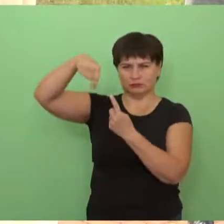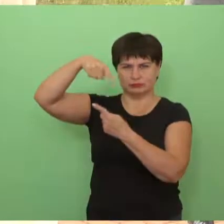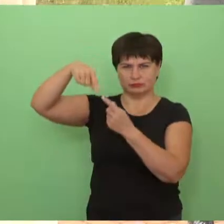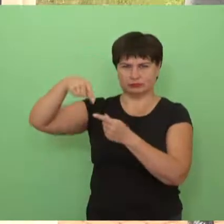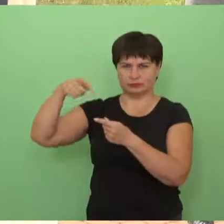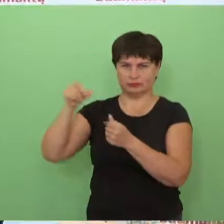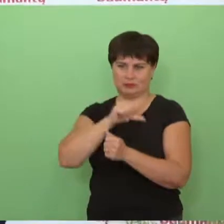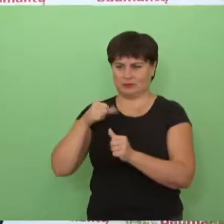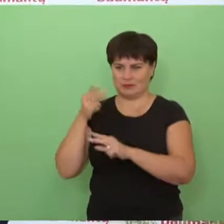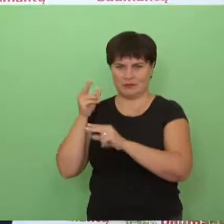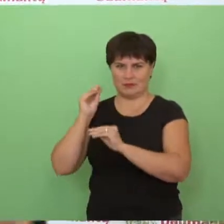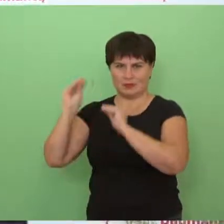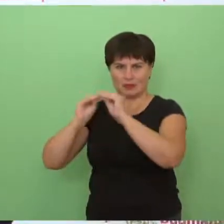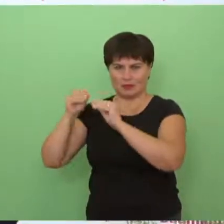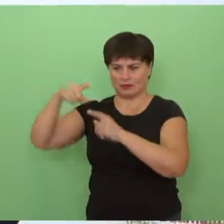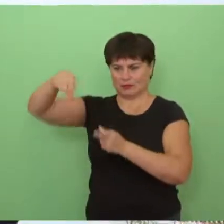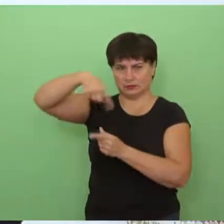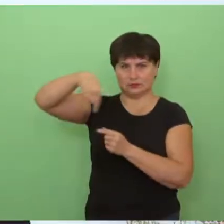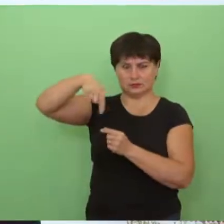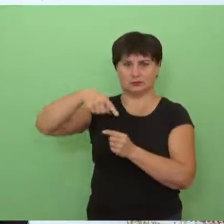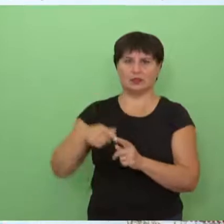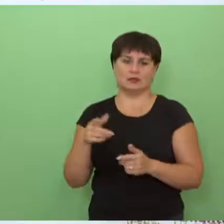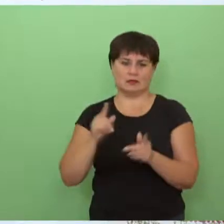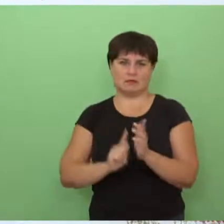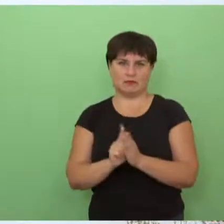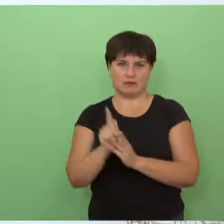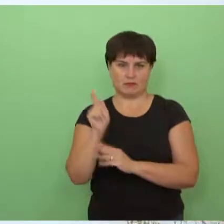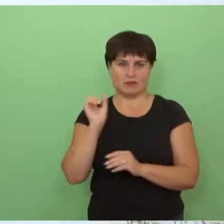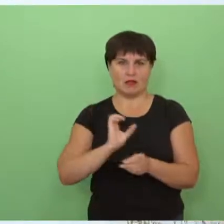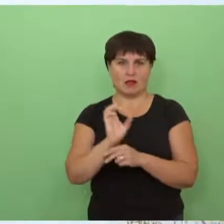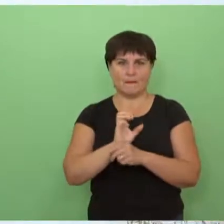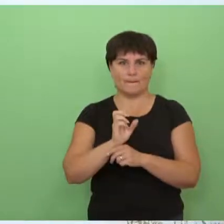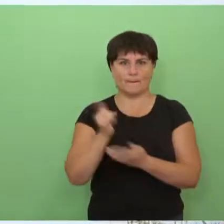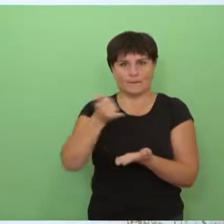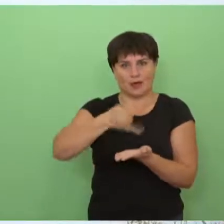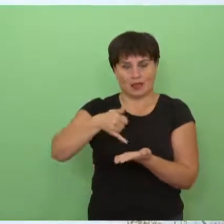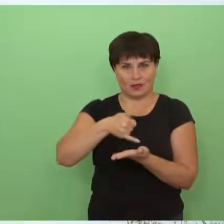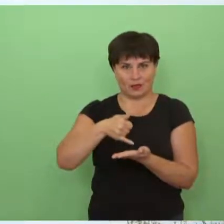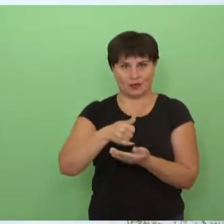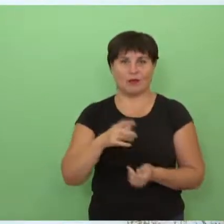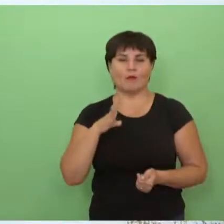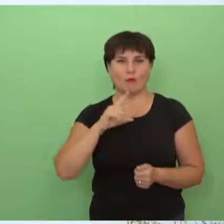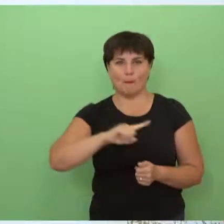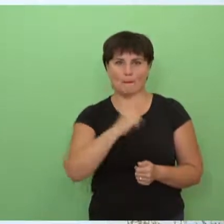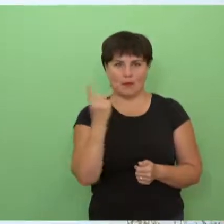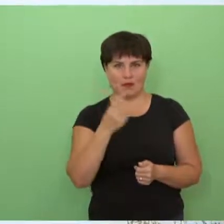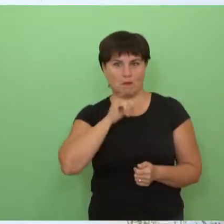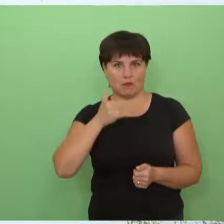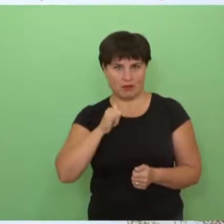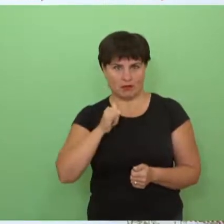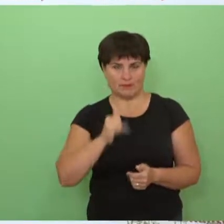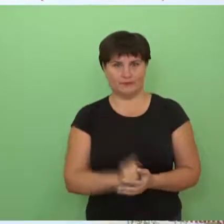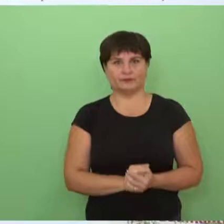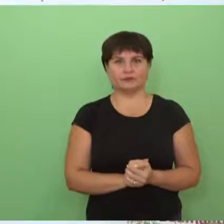įrenginys, kuris suktų. Ir darytas majonezas, tai yra, sakau, tai pirmas buvo